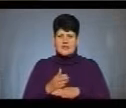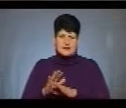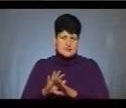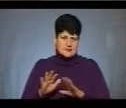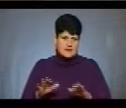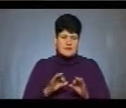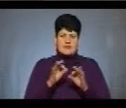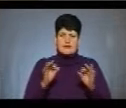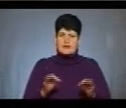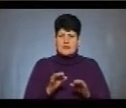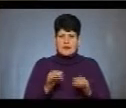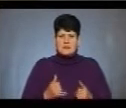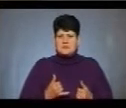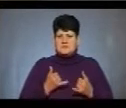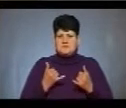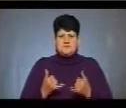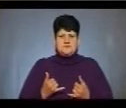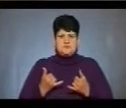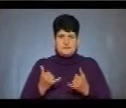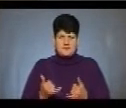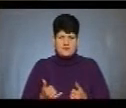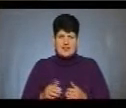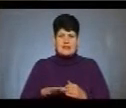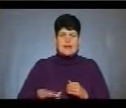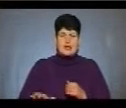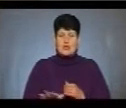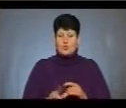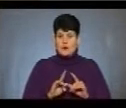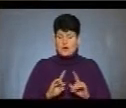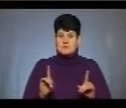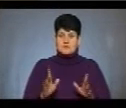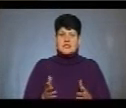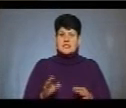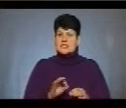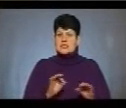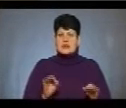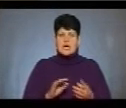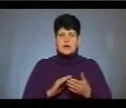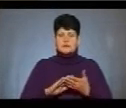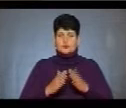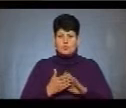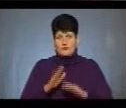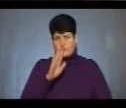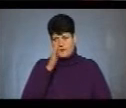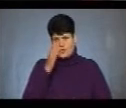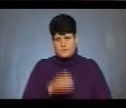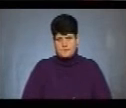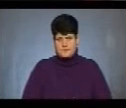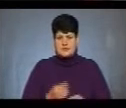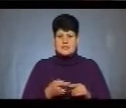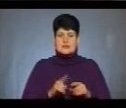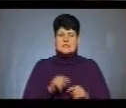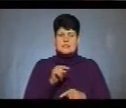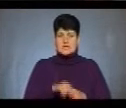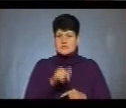ніякої преференції якимось територіям і ніяких перемовин з ворогом». «Це спроба